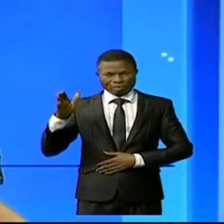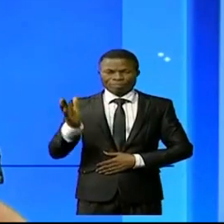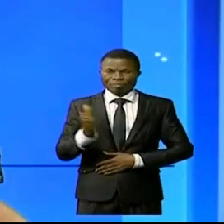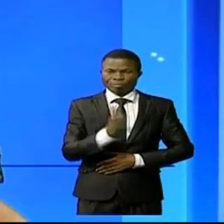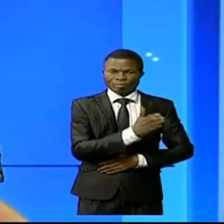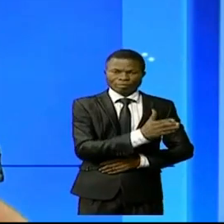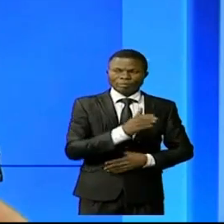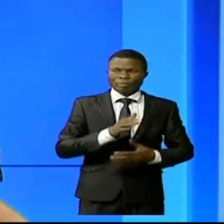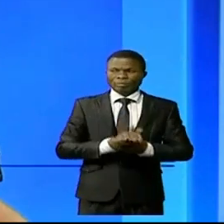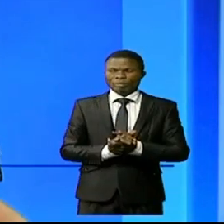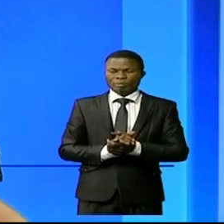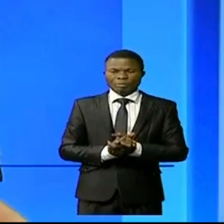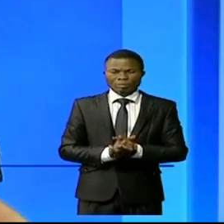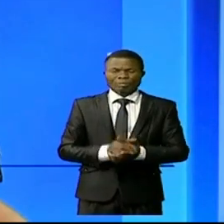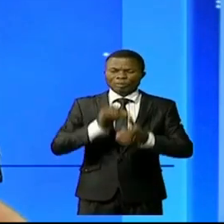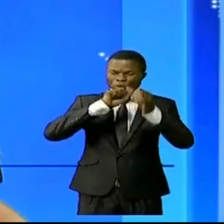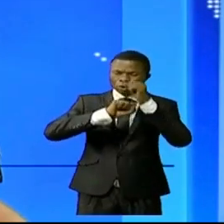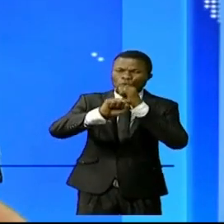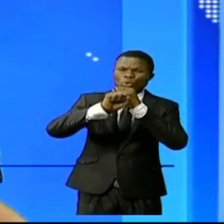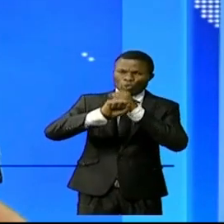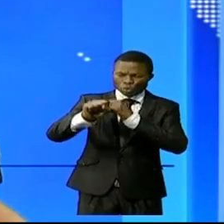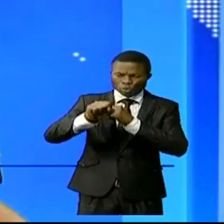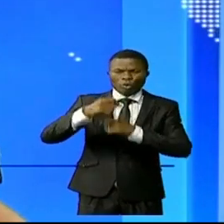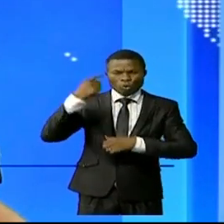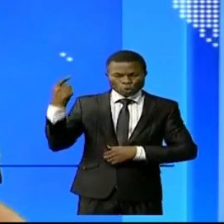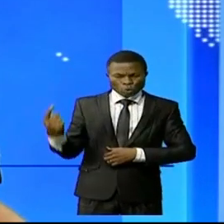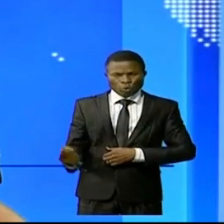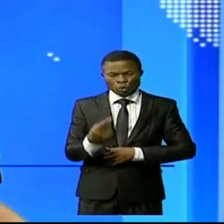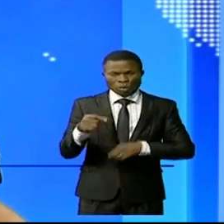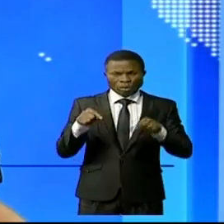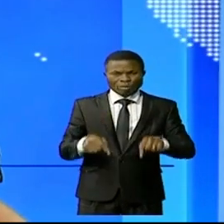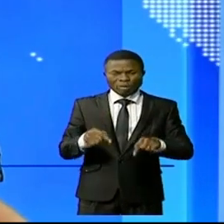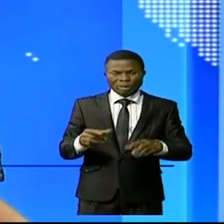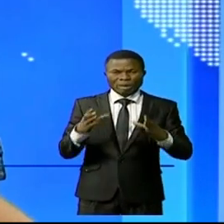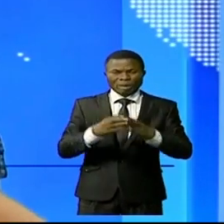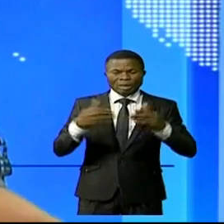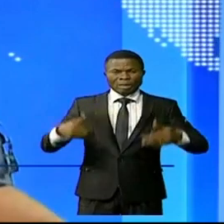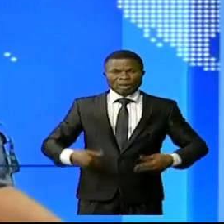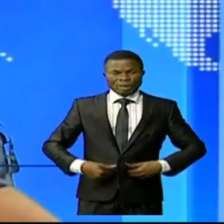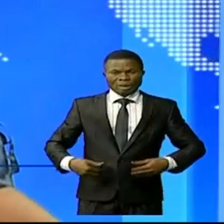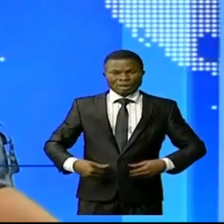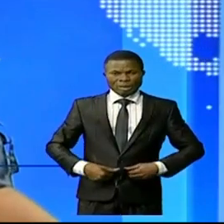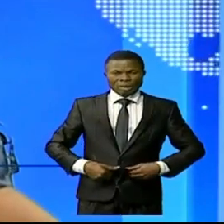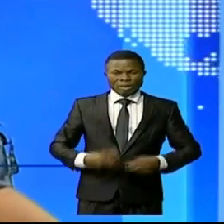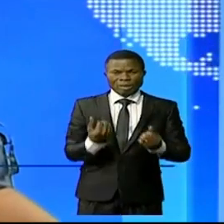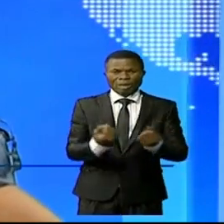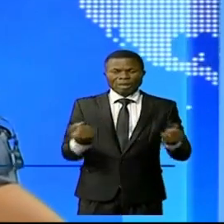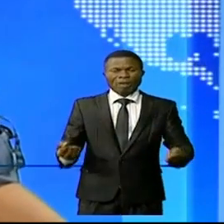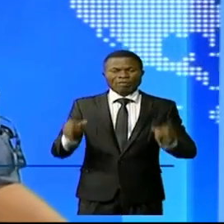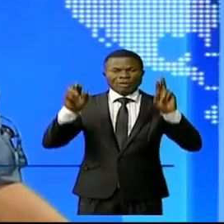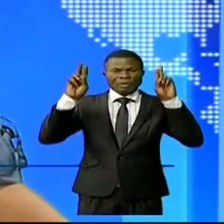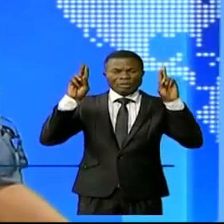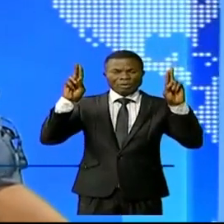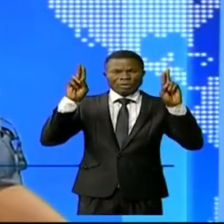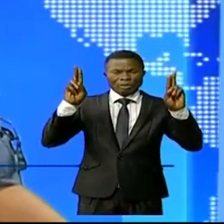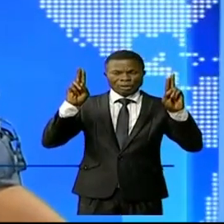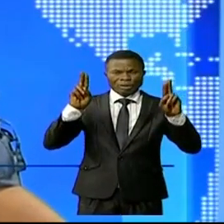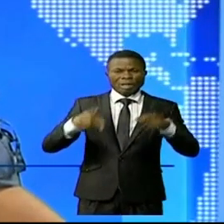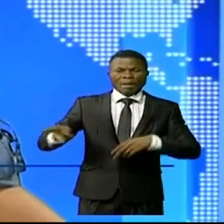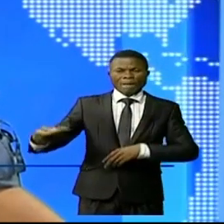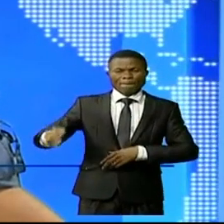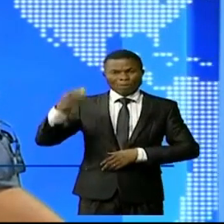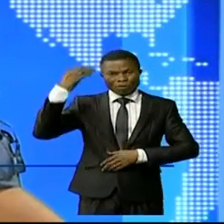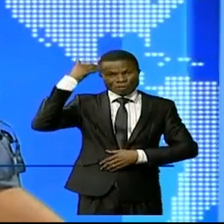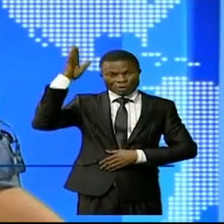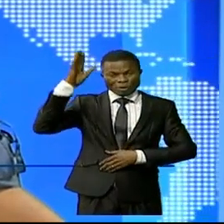D'une sensibilisation à une autre, cette fois-ci avec les journalistes enfants de Jésus de l'Équateur sur